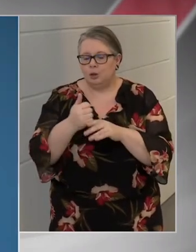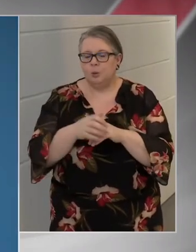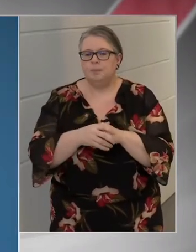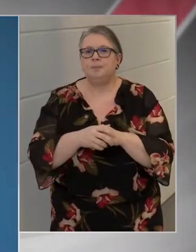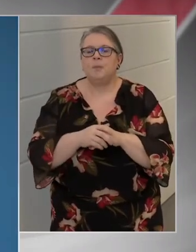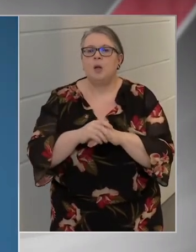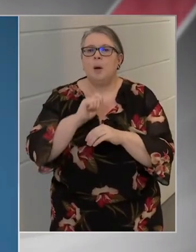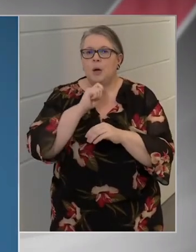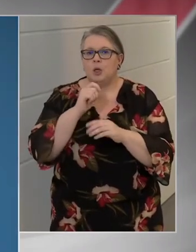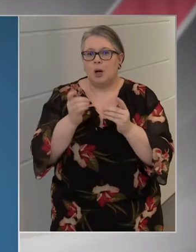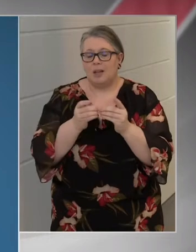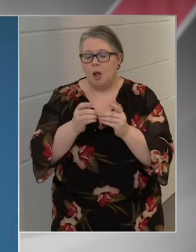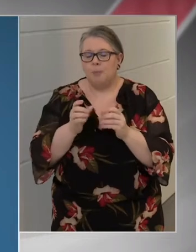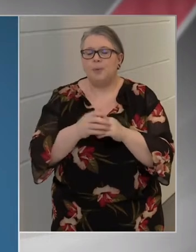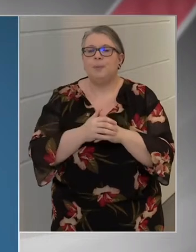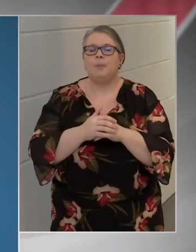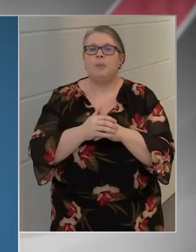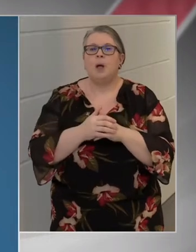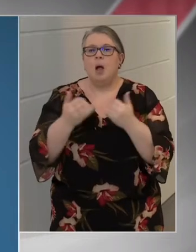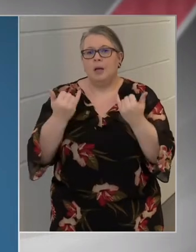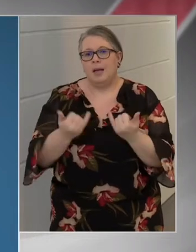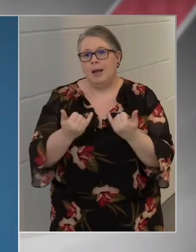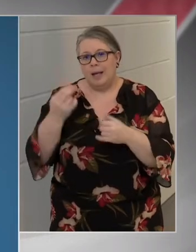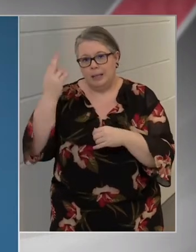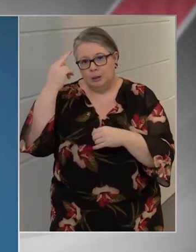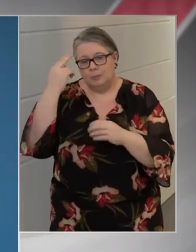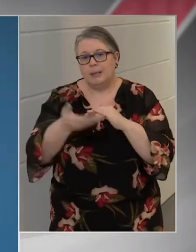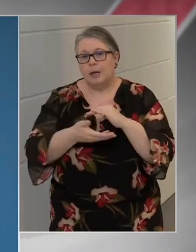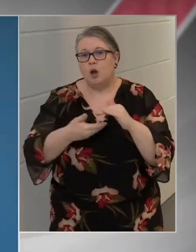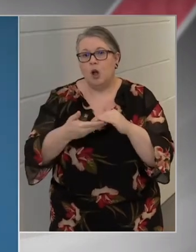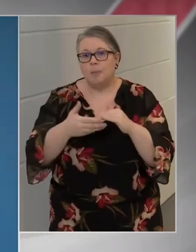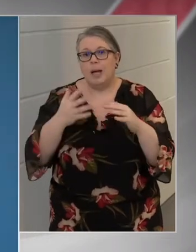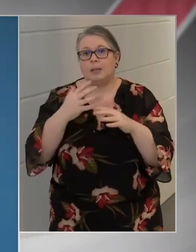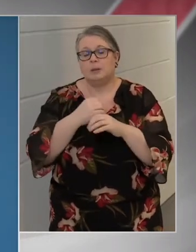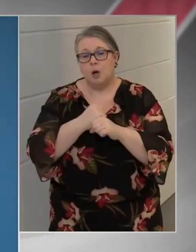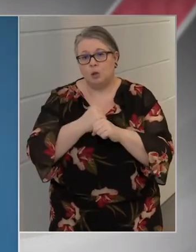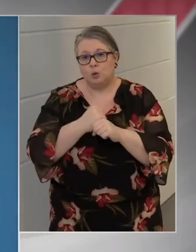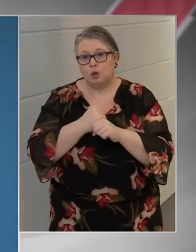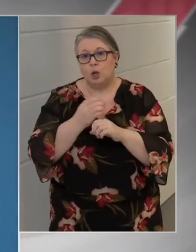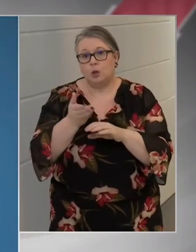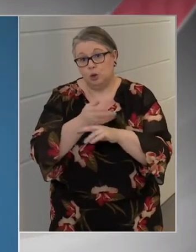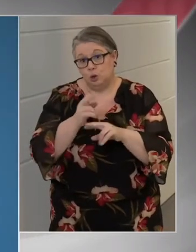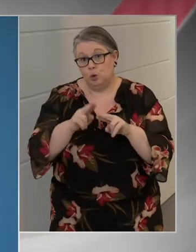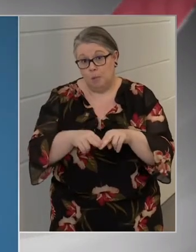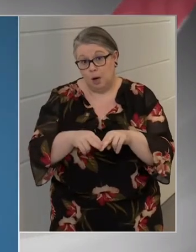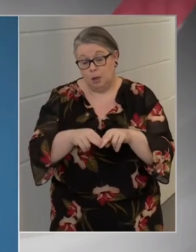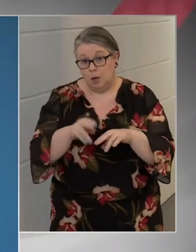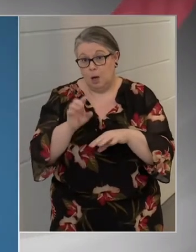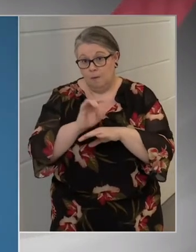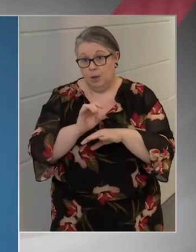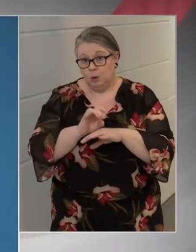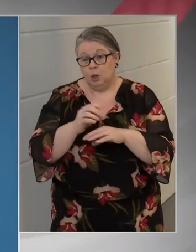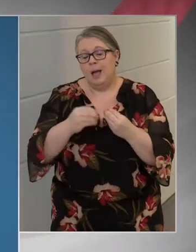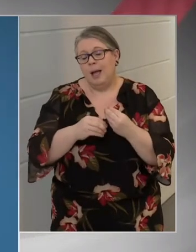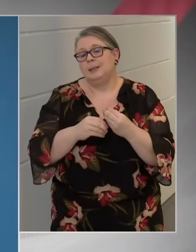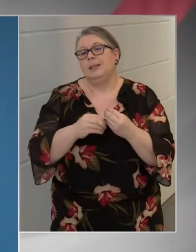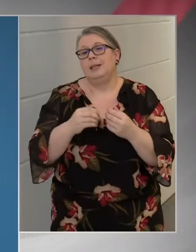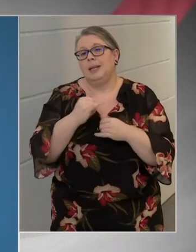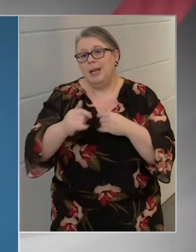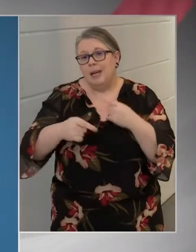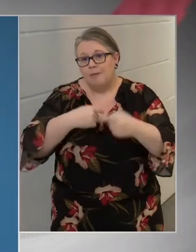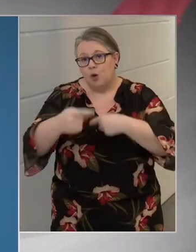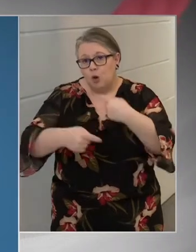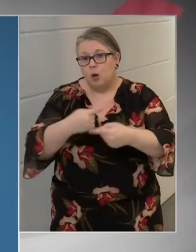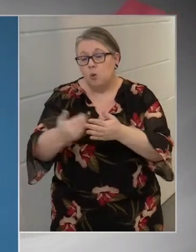magyar hírlap. A jelenlegi ismeretek szerint tartósabban közöttünk maradhat a vírus, ezért évről évre be kell